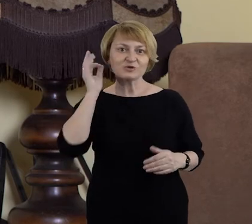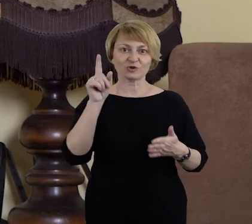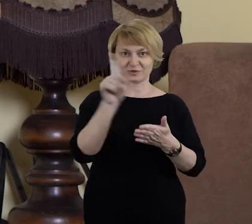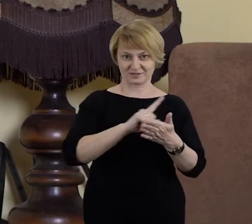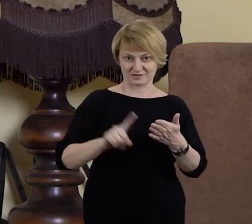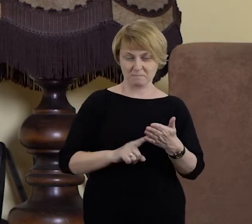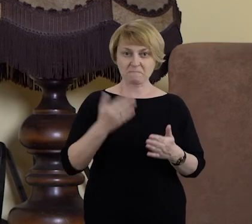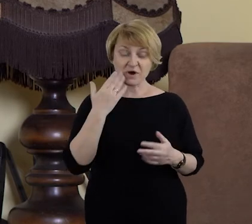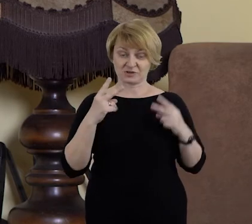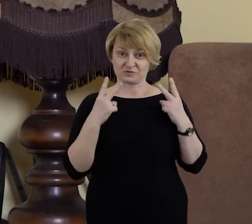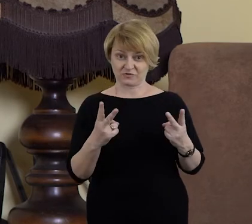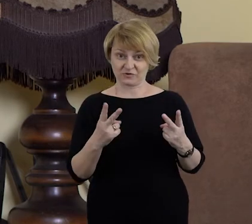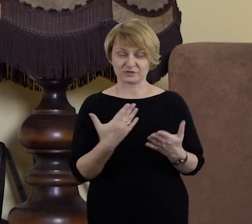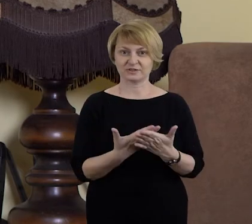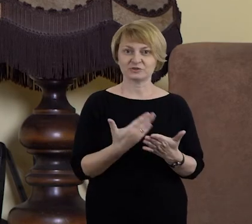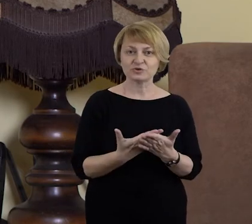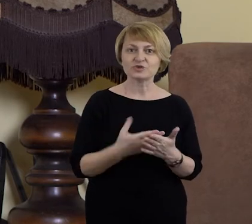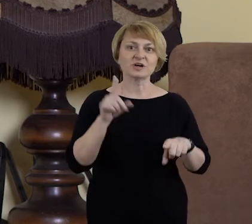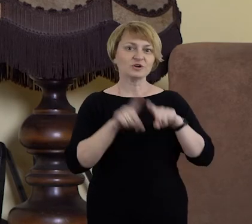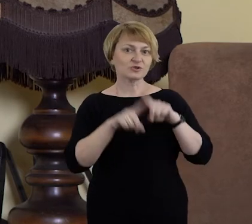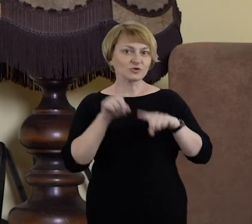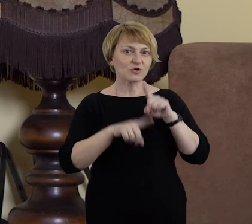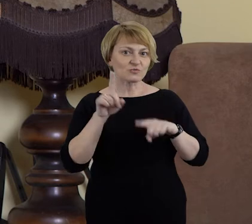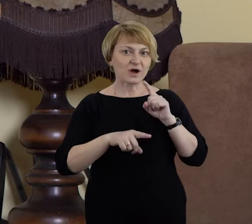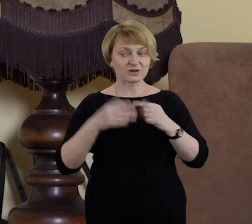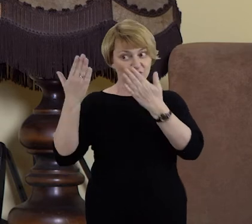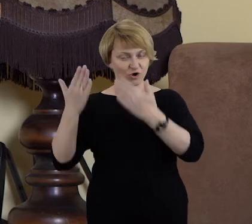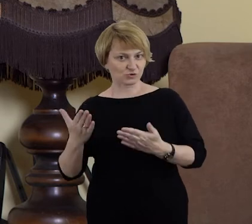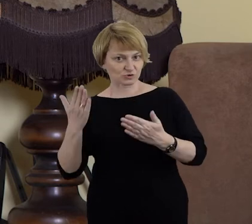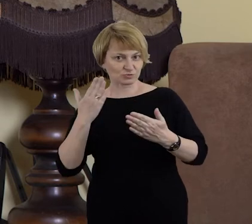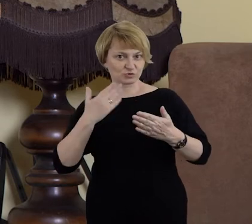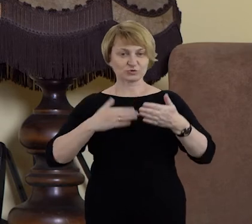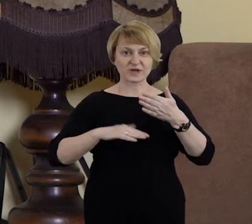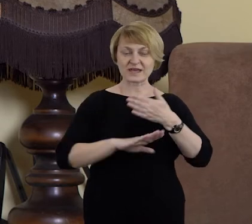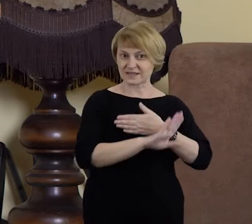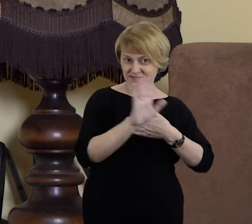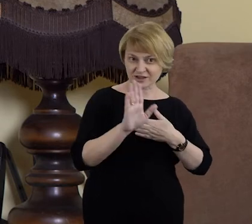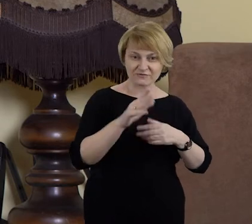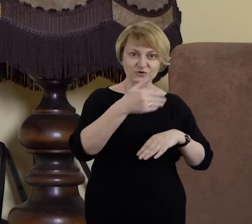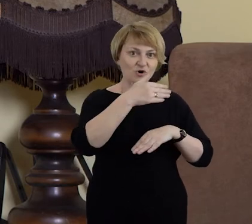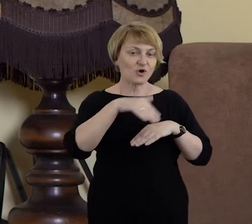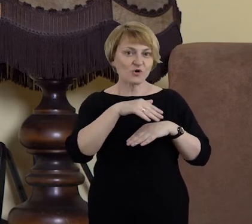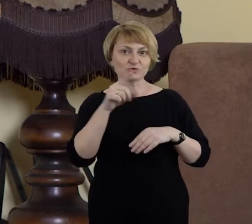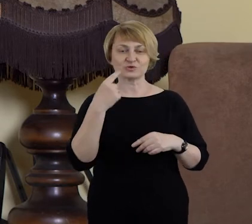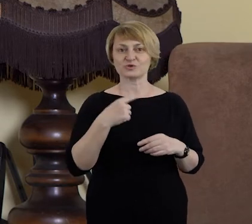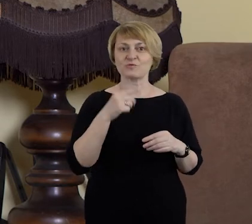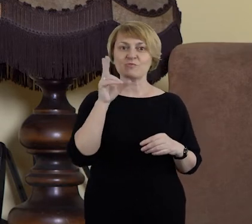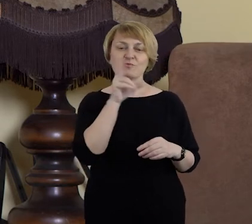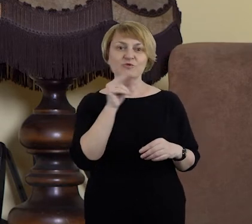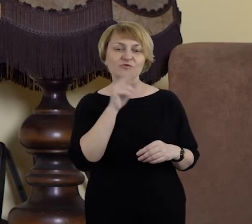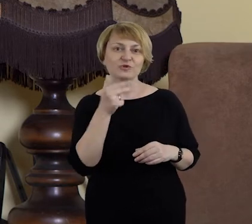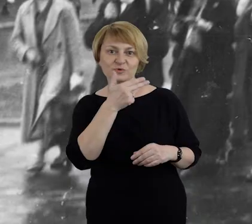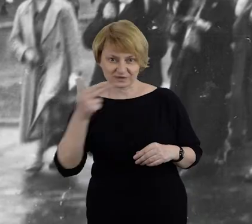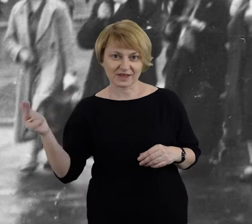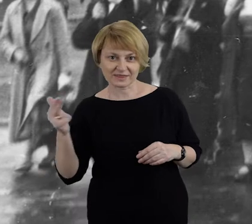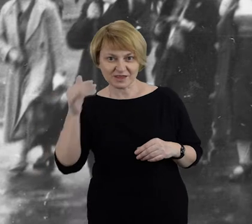zwykle tymi osobami, które na zewnątrz demonstrowały swoje przekonanie i udzielały się społecznie, to byli